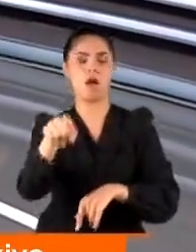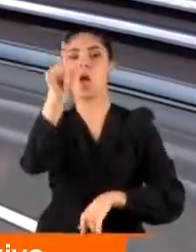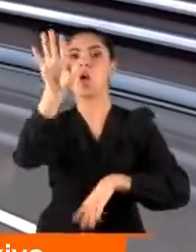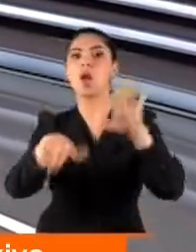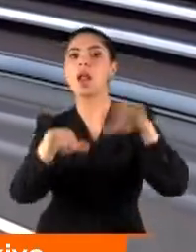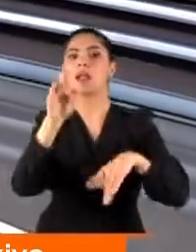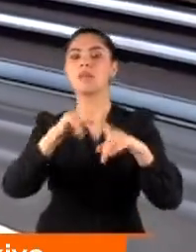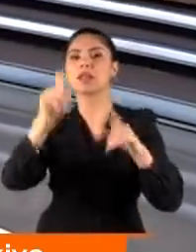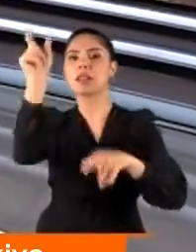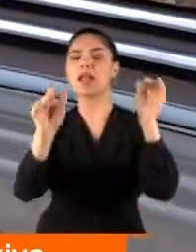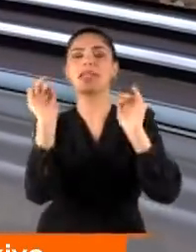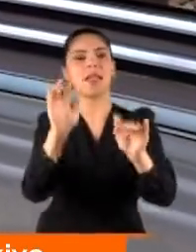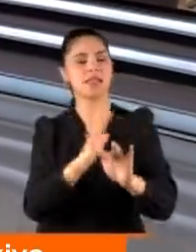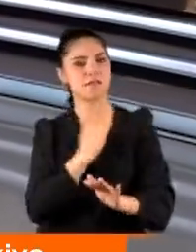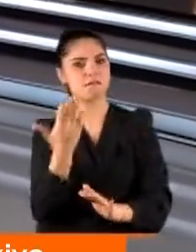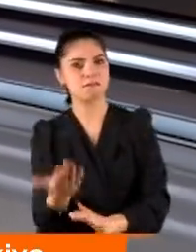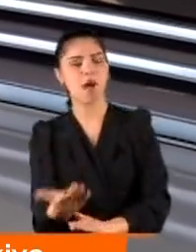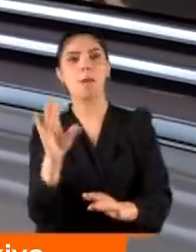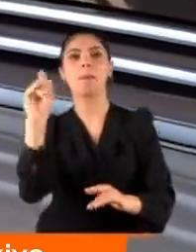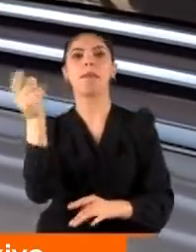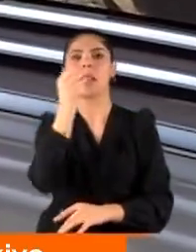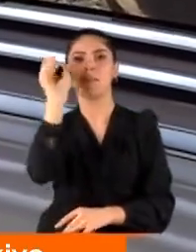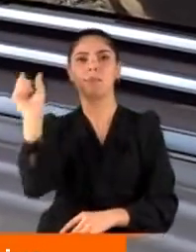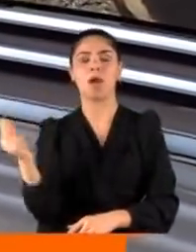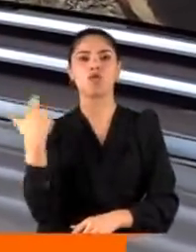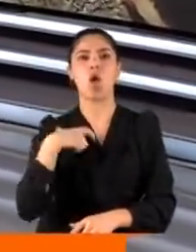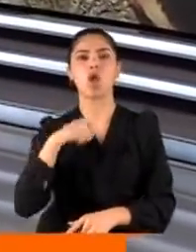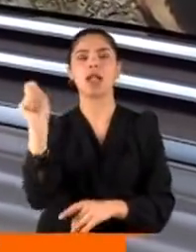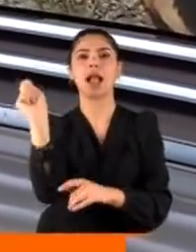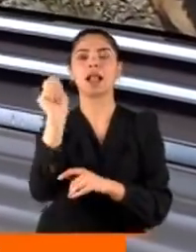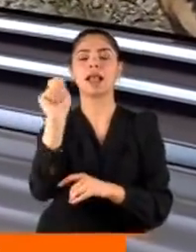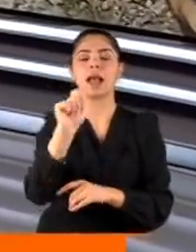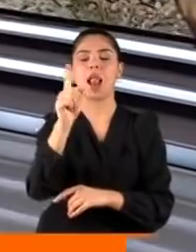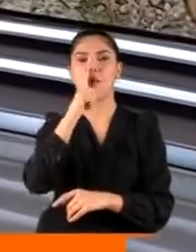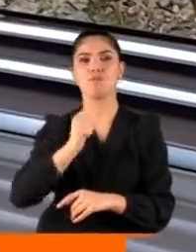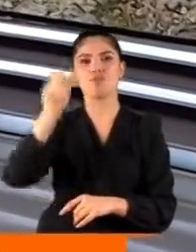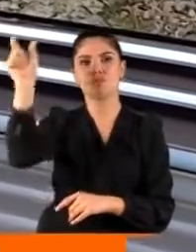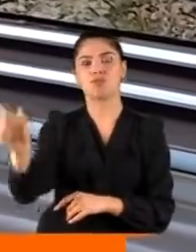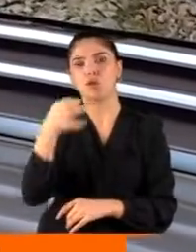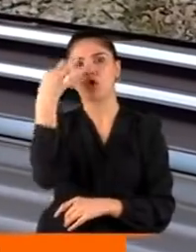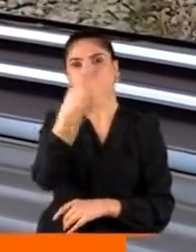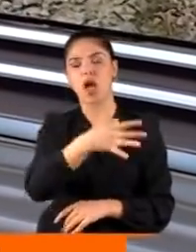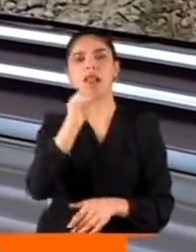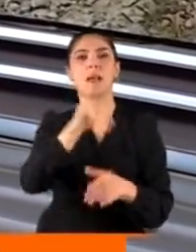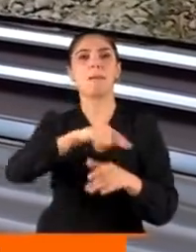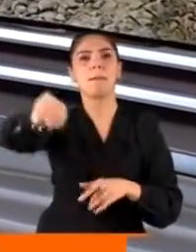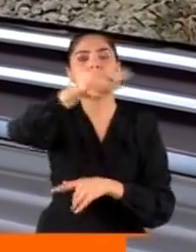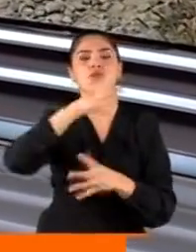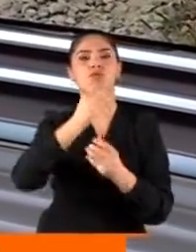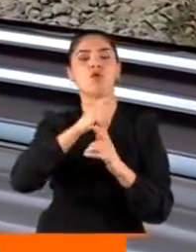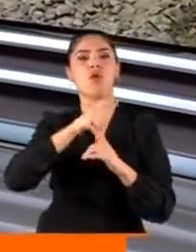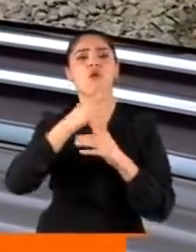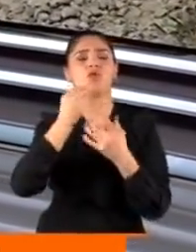İşte o kampanya siyasilerden de destek var. MHP'dir Bahçeli'nin özel kalem müdürü Murat Çeliker'in çağrısına meclis sessiz kalmadı. Birçok konuda